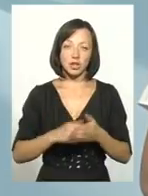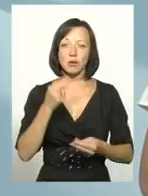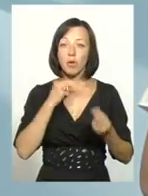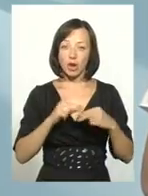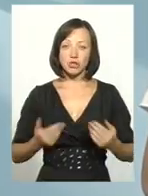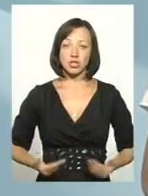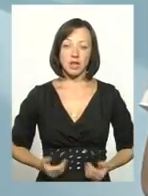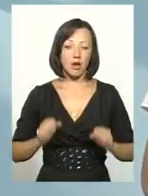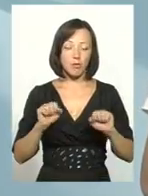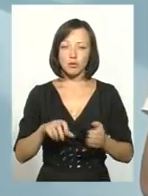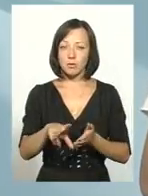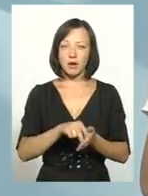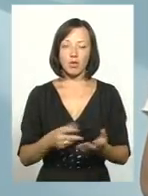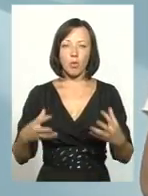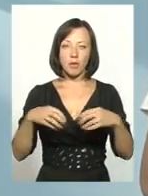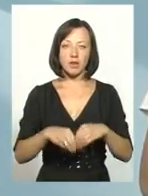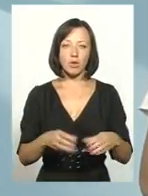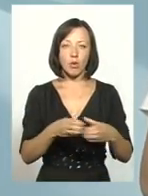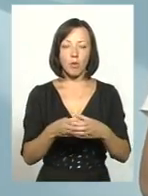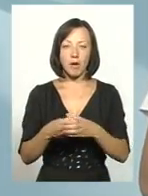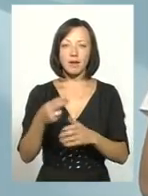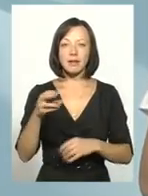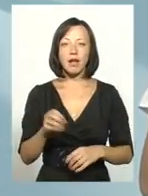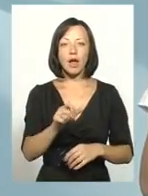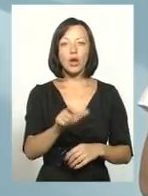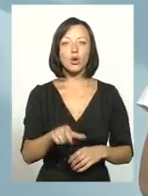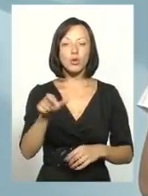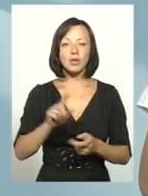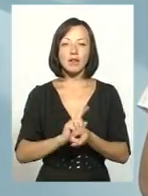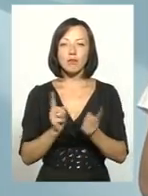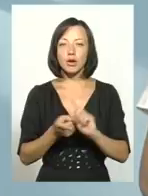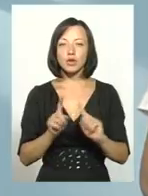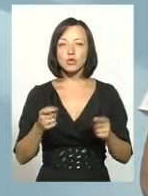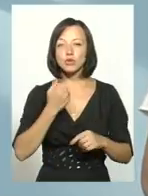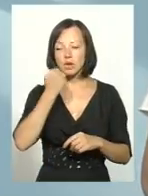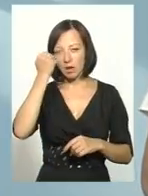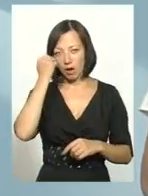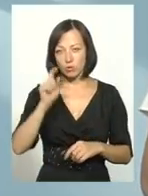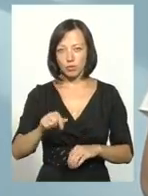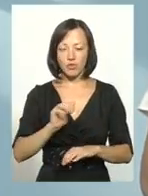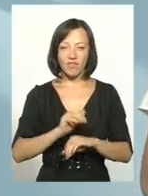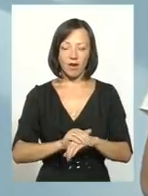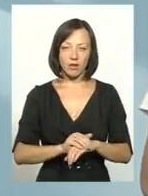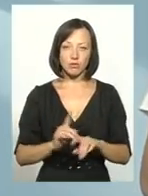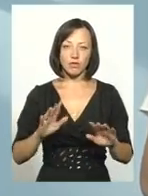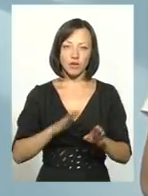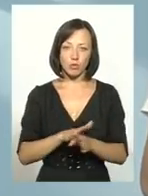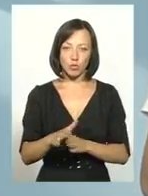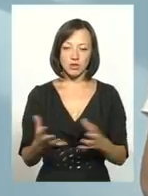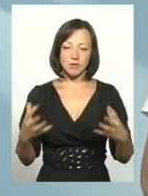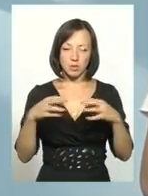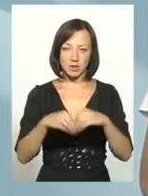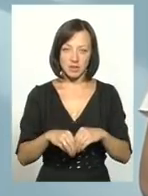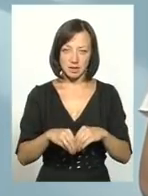Я вам можу навести приклади об'єднаних громад, де люди навпаки дуже вдякують тому факту, що відбулися процеси